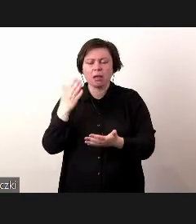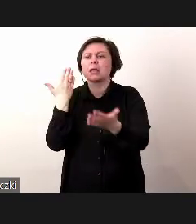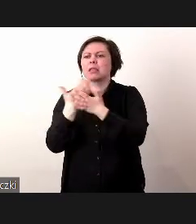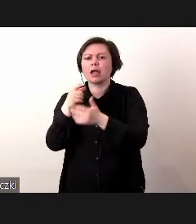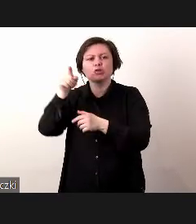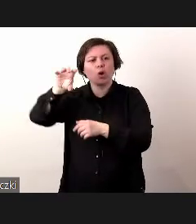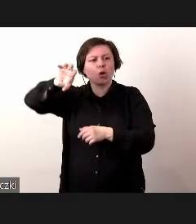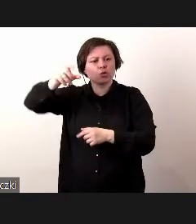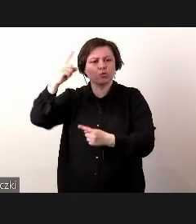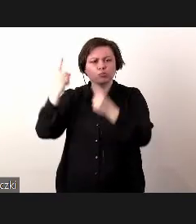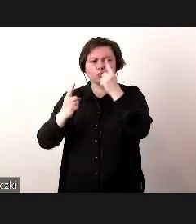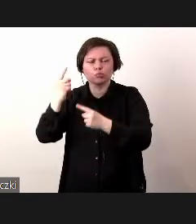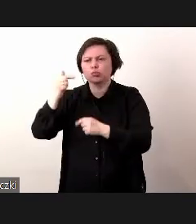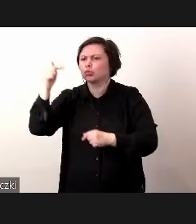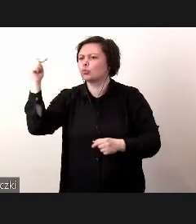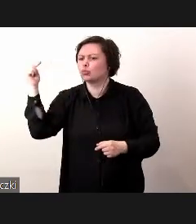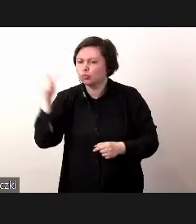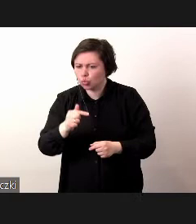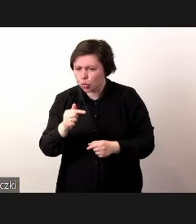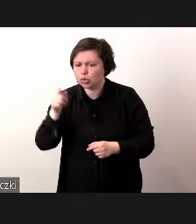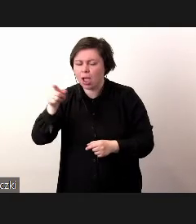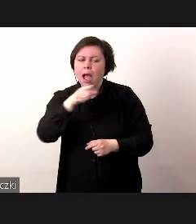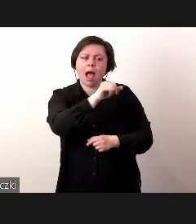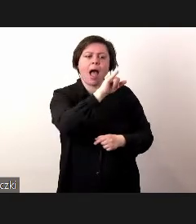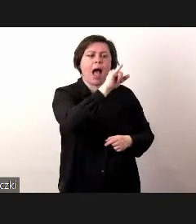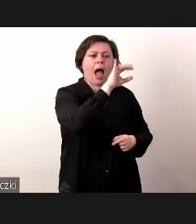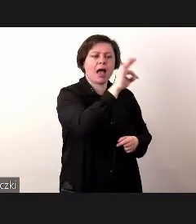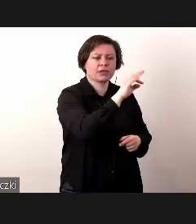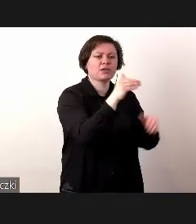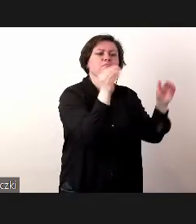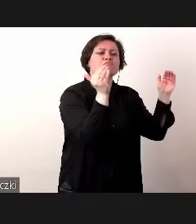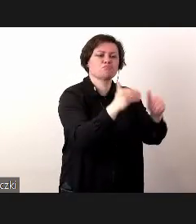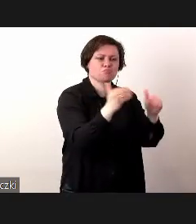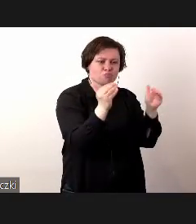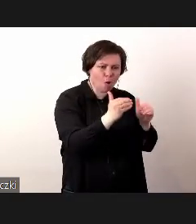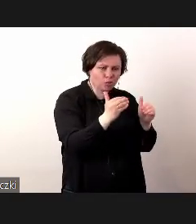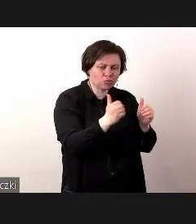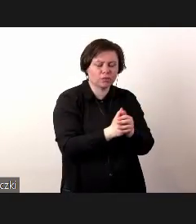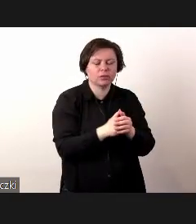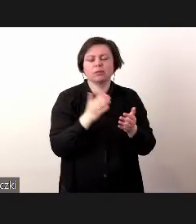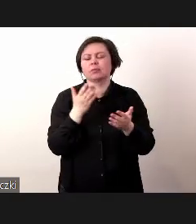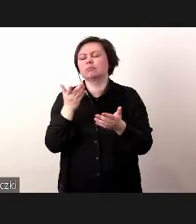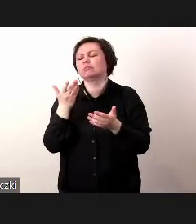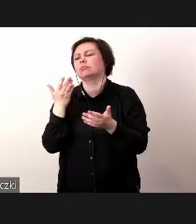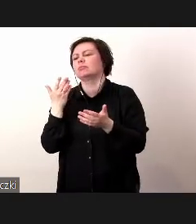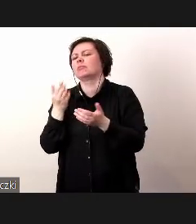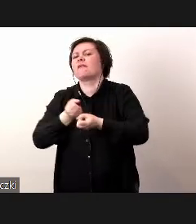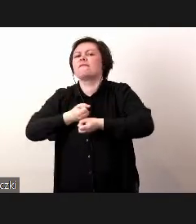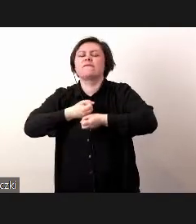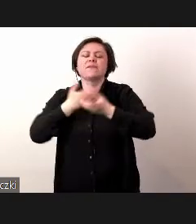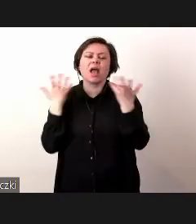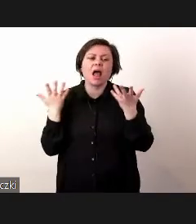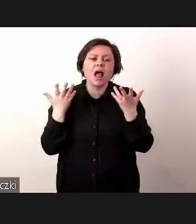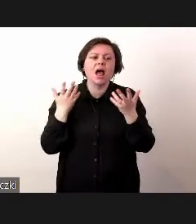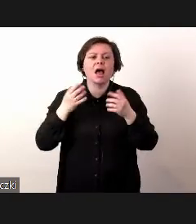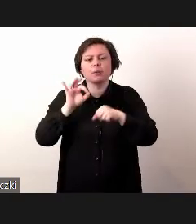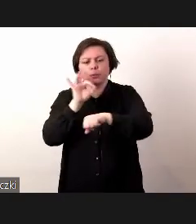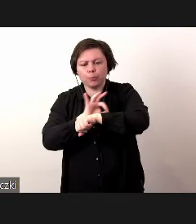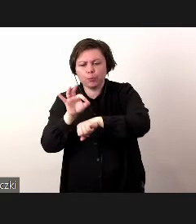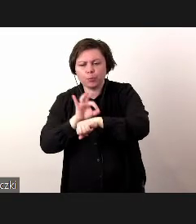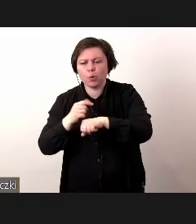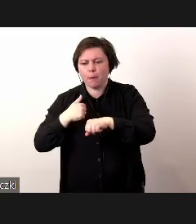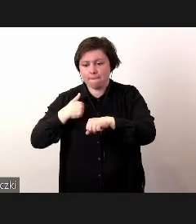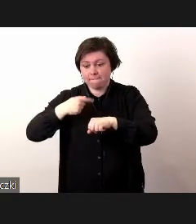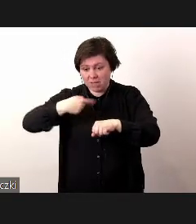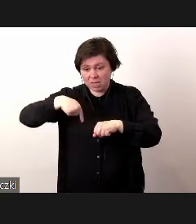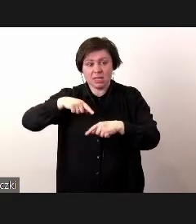przemysłowy musi, IT może, czyli w bardzo wielu projektach, które